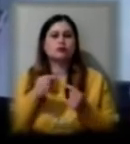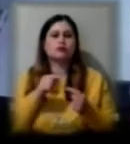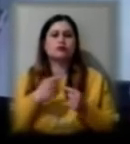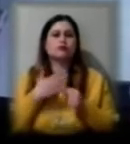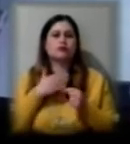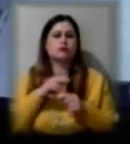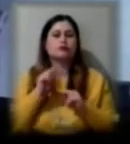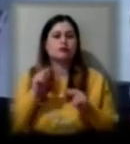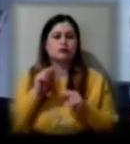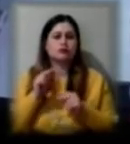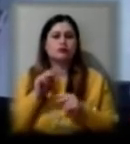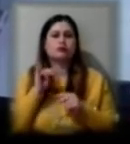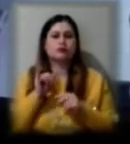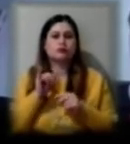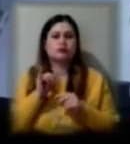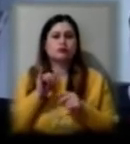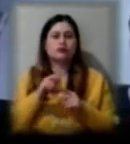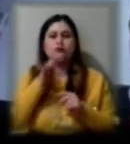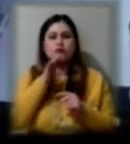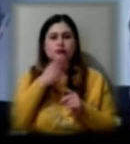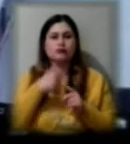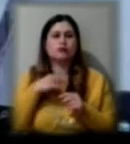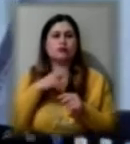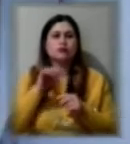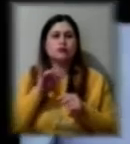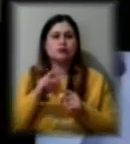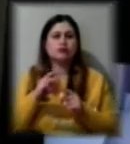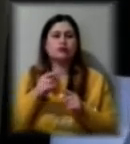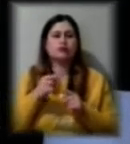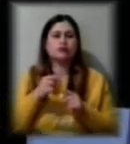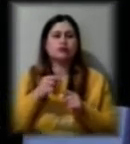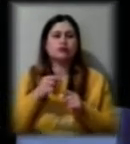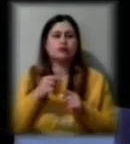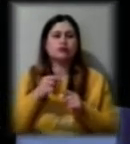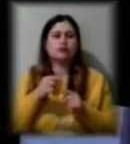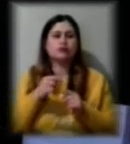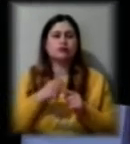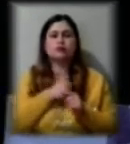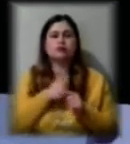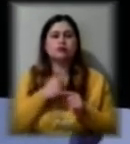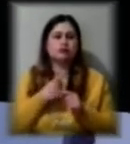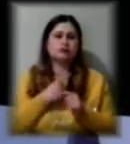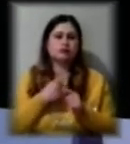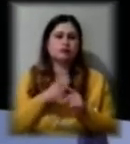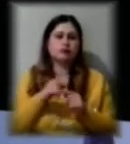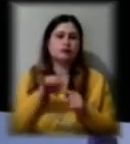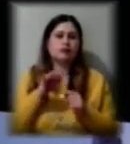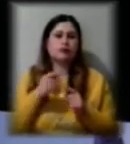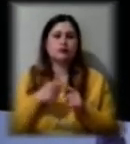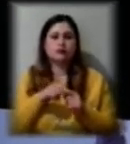і коли ми на карантині, самотньо, іноді готуватися самим,